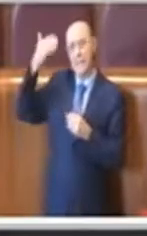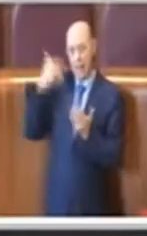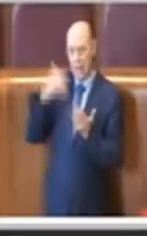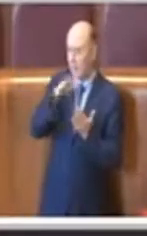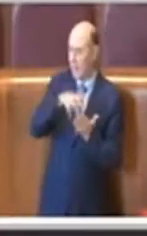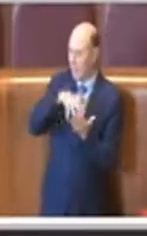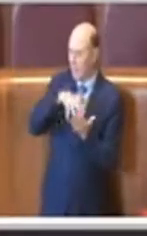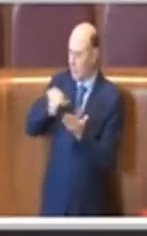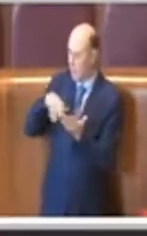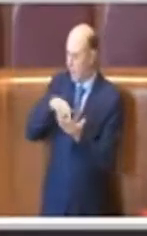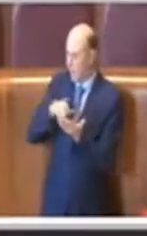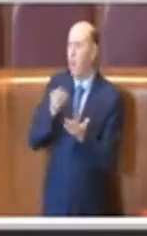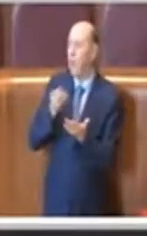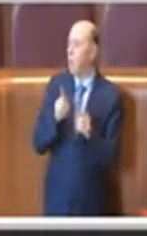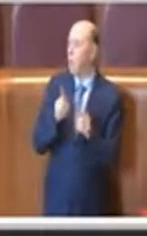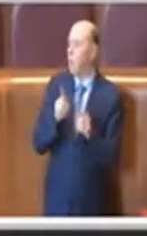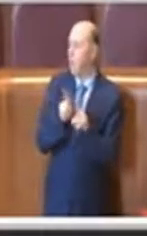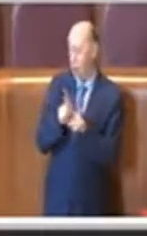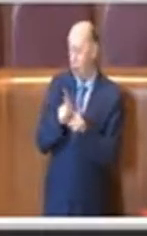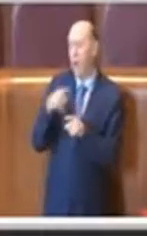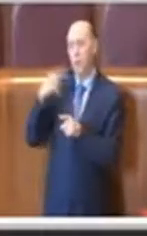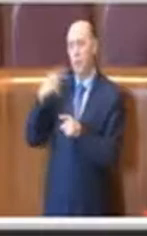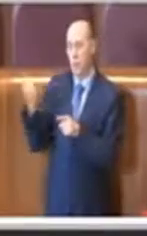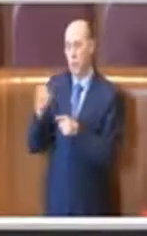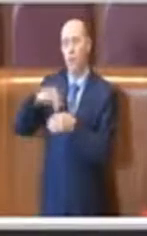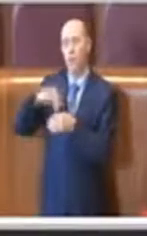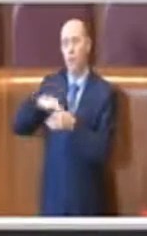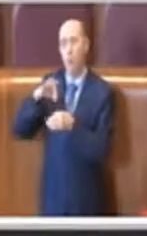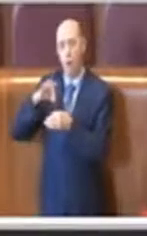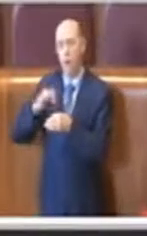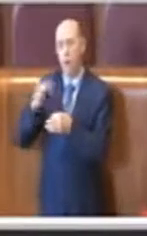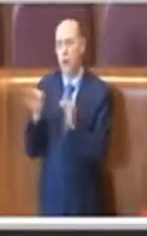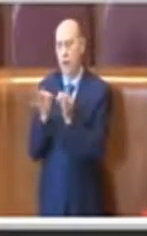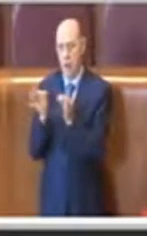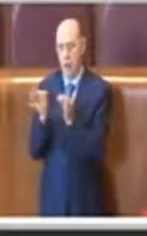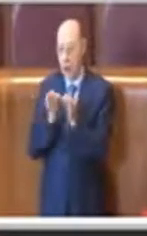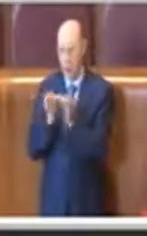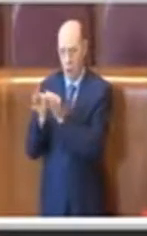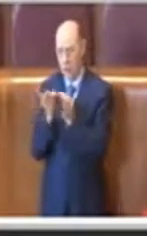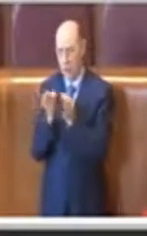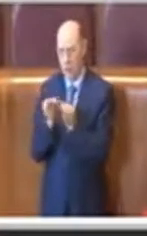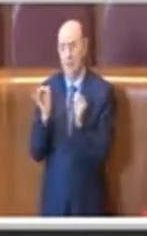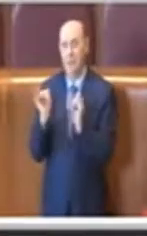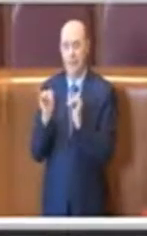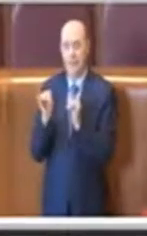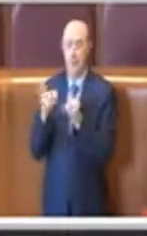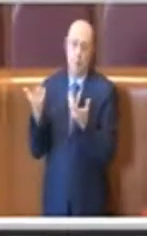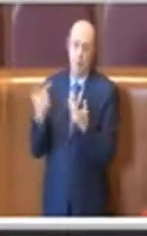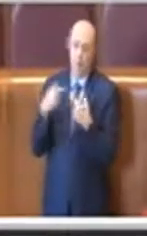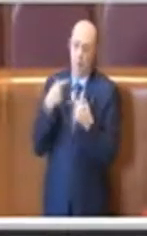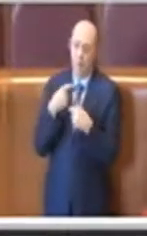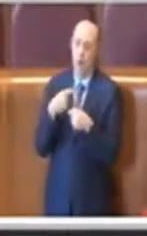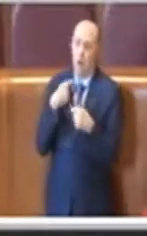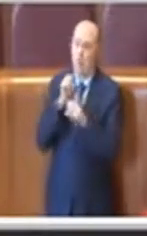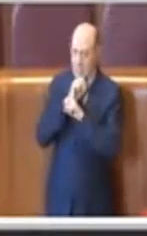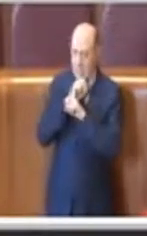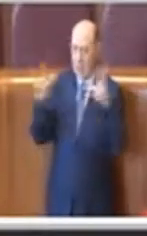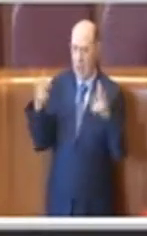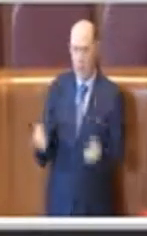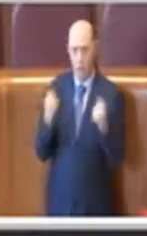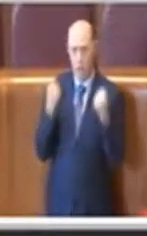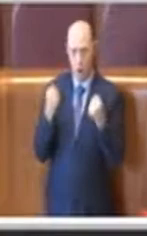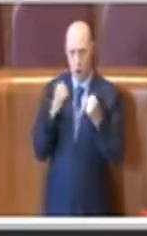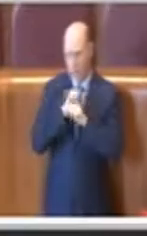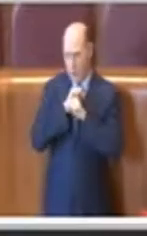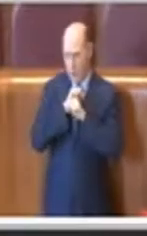le stesse siano state votate all'unanimità proprio perché il segnale deve essere un segnale forte un